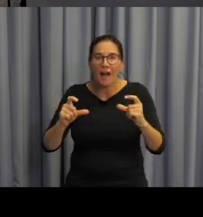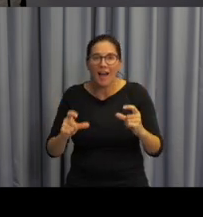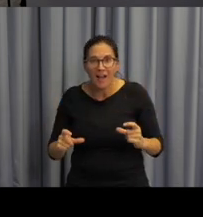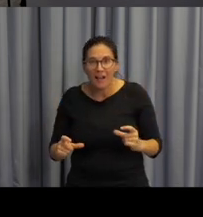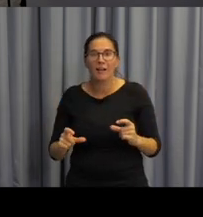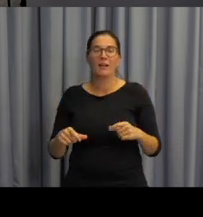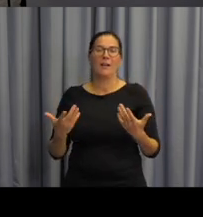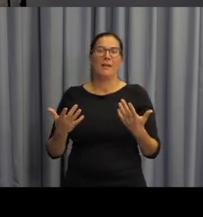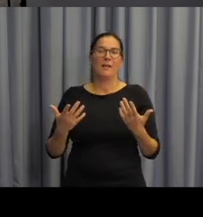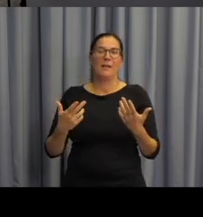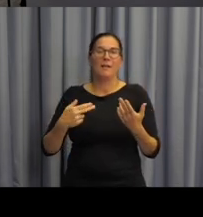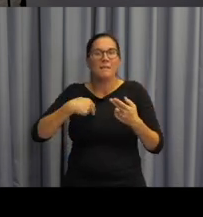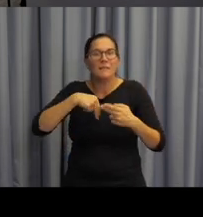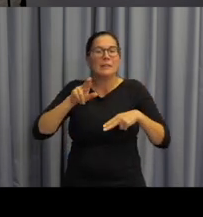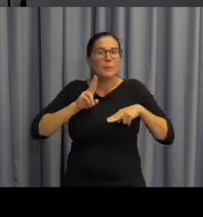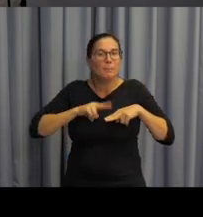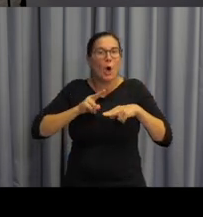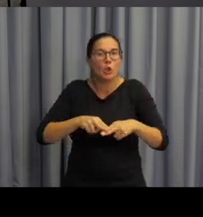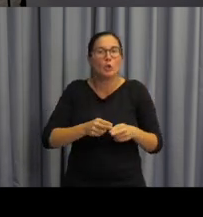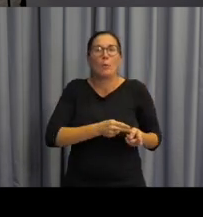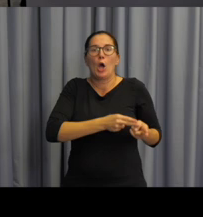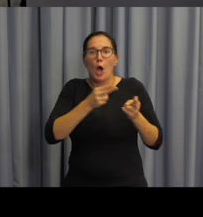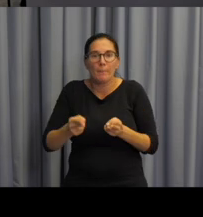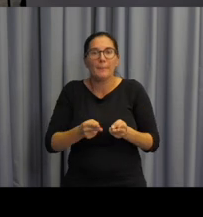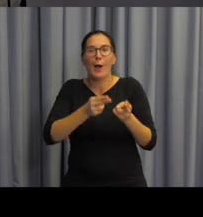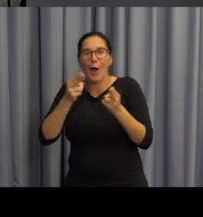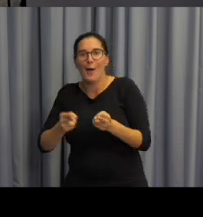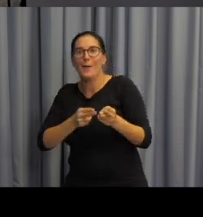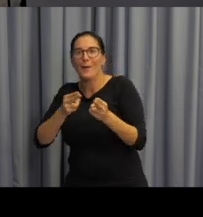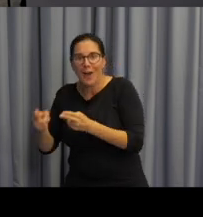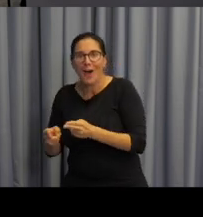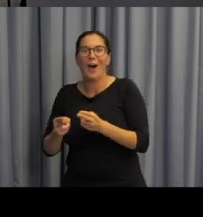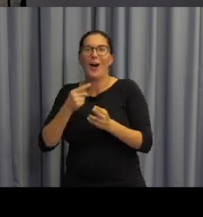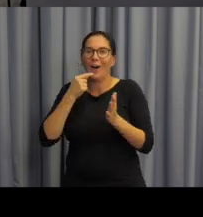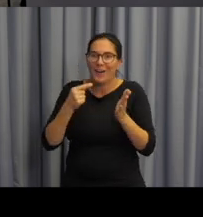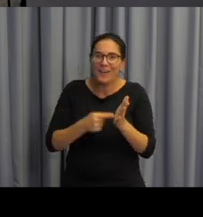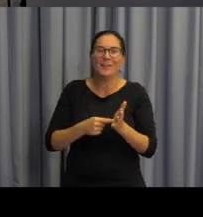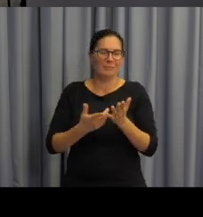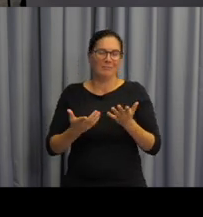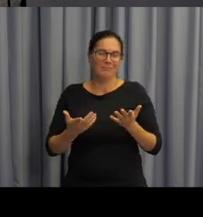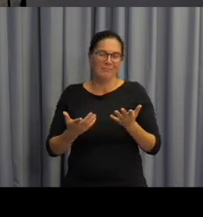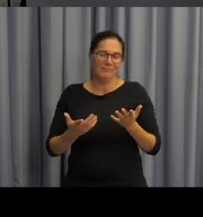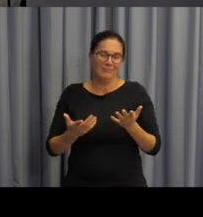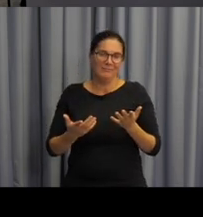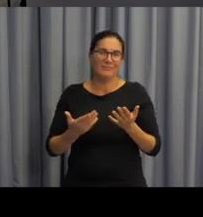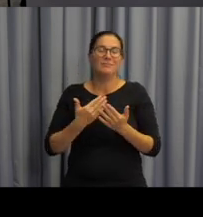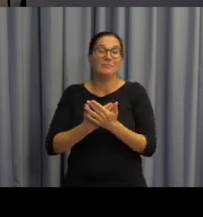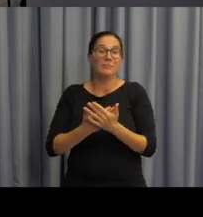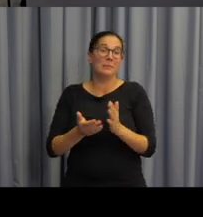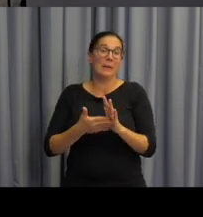znamená více krokovat jednotlivá úlohy, jednotlivá cvičení. To znamená, že přesto, že